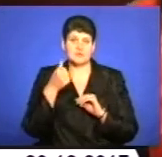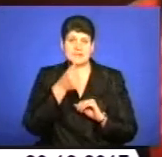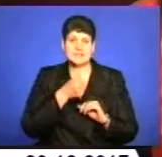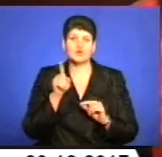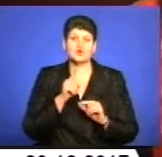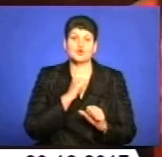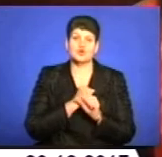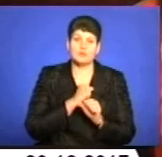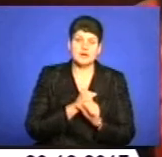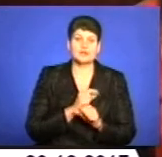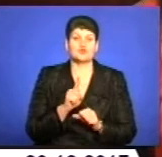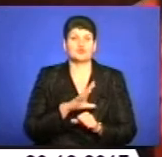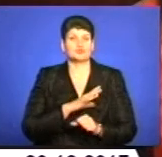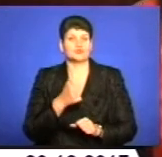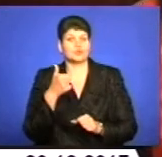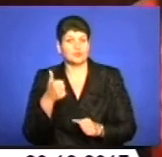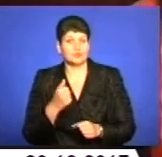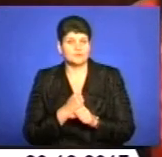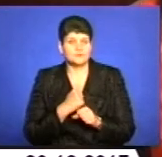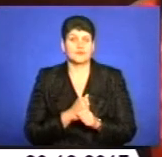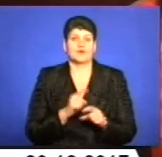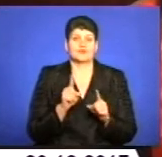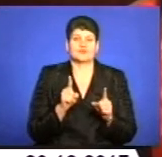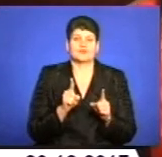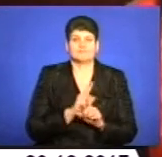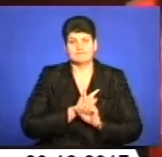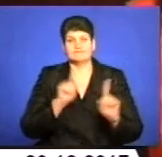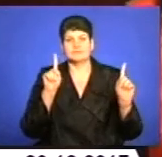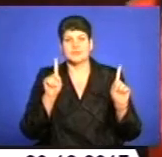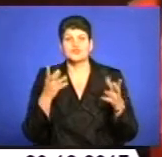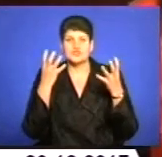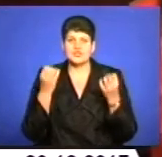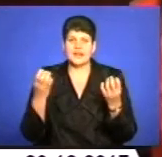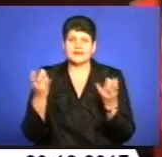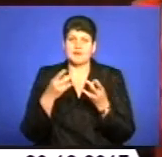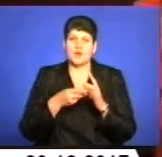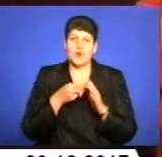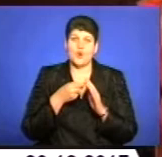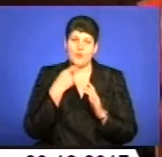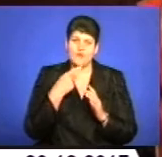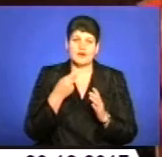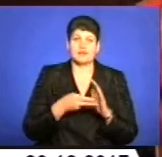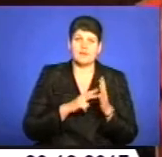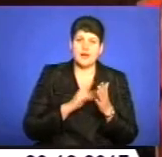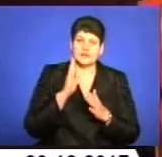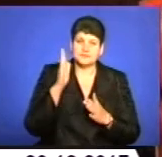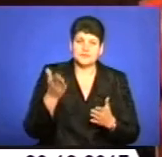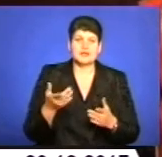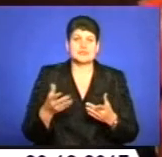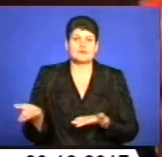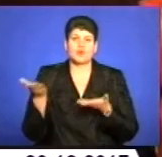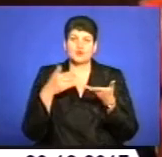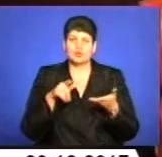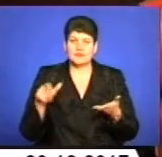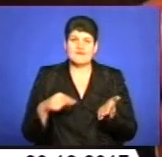Що зробили, що хорошого, що яскравого, що потрібно ще, обговорити плани. І запрошуємо людей, які нам цьому допомагають,